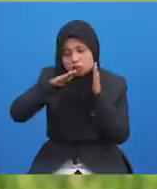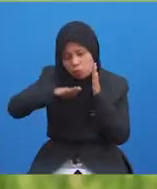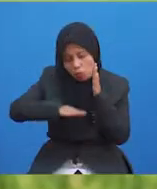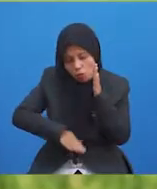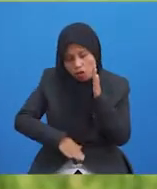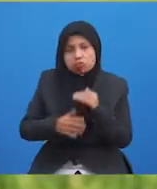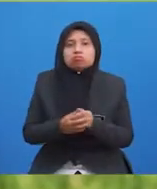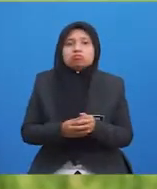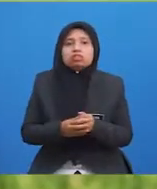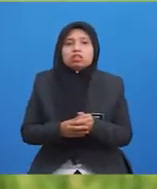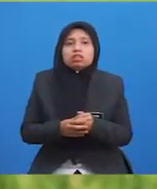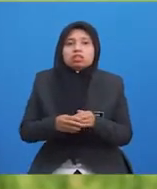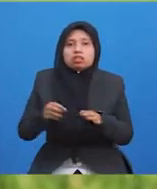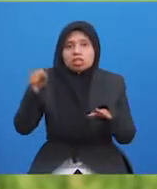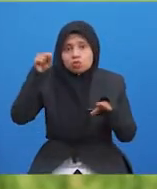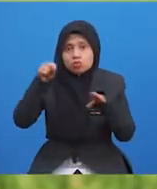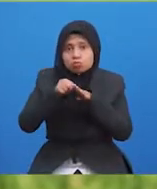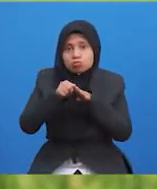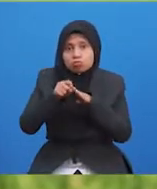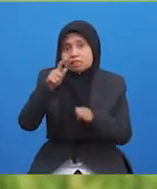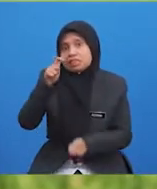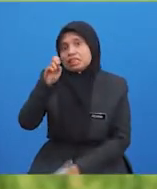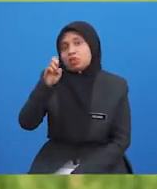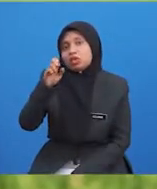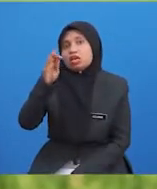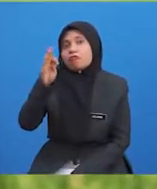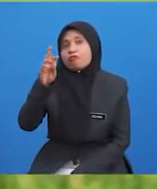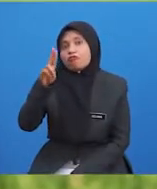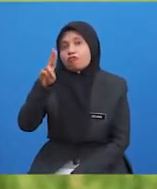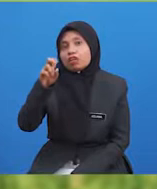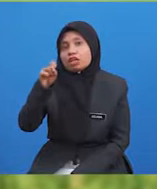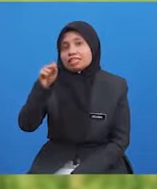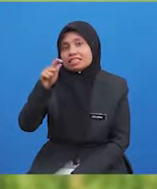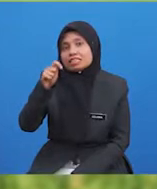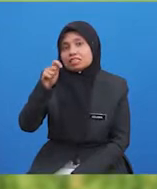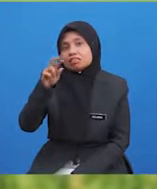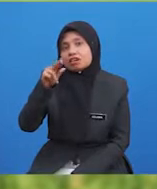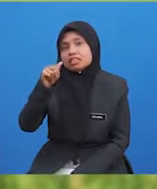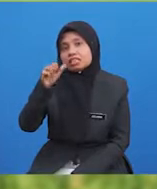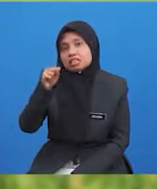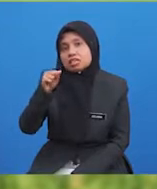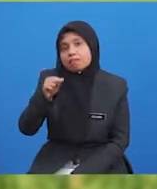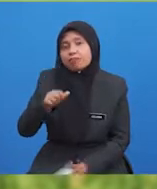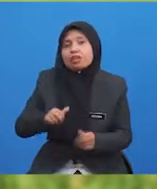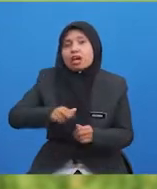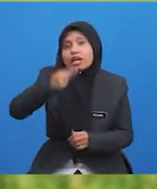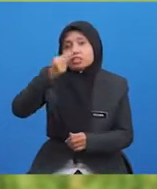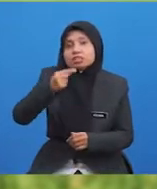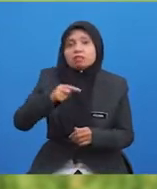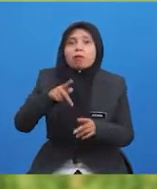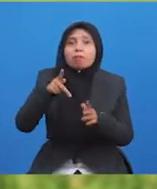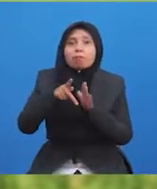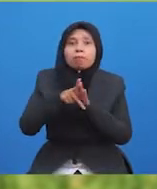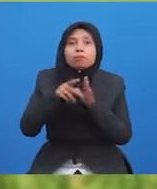Dari sudut teori frustrasi agresif, pasukan yang berjaya lazimnya sudah mencapai matlamat